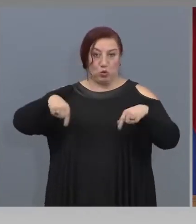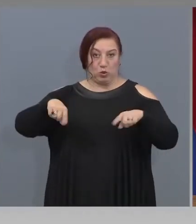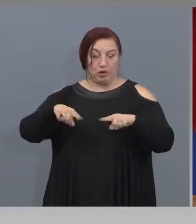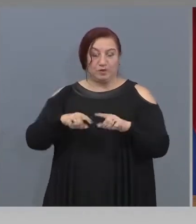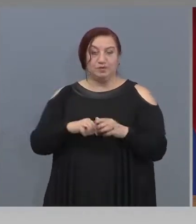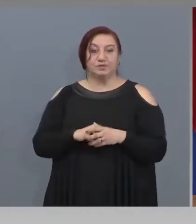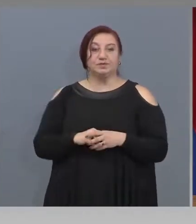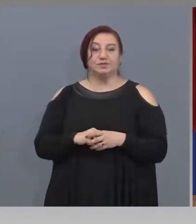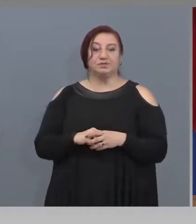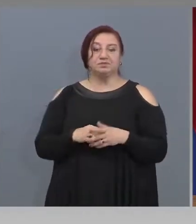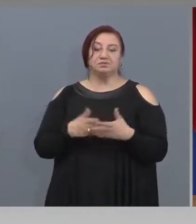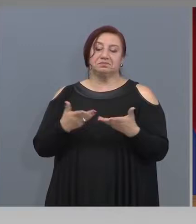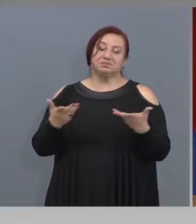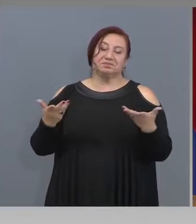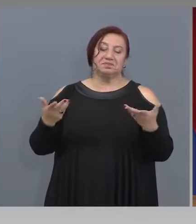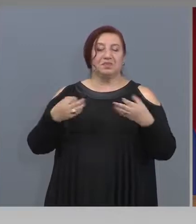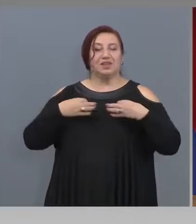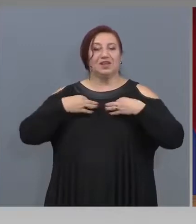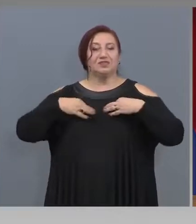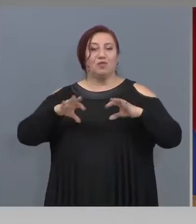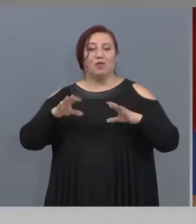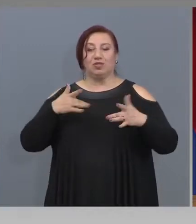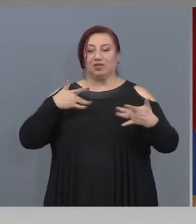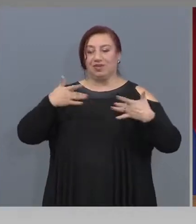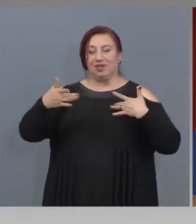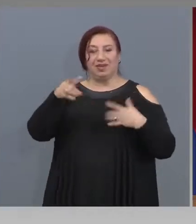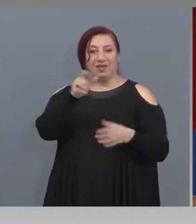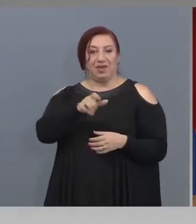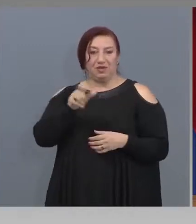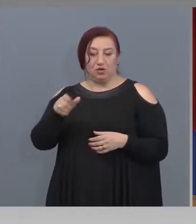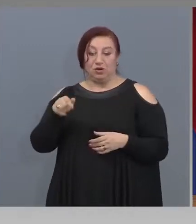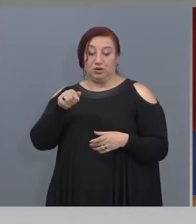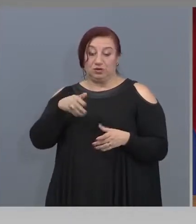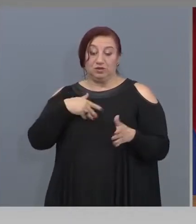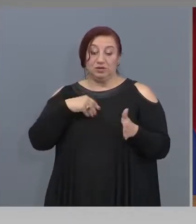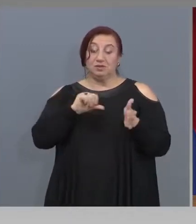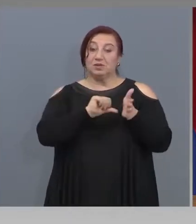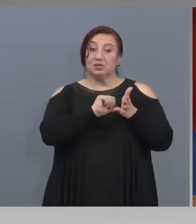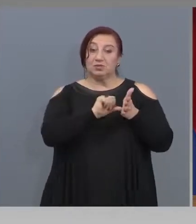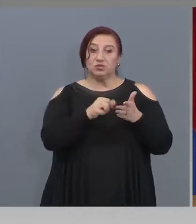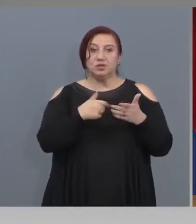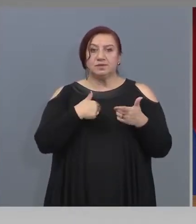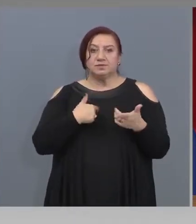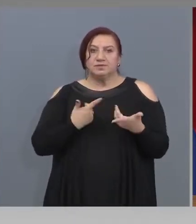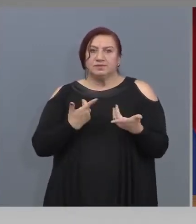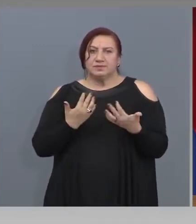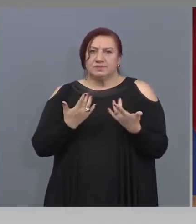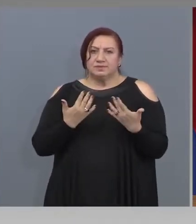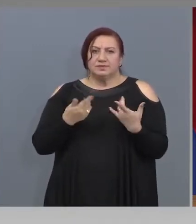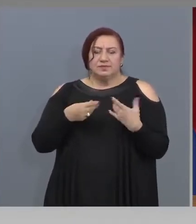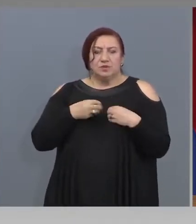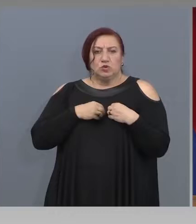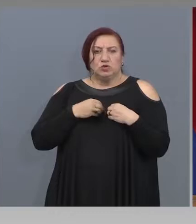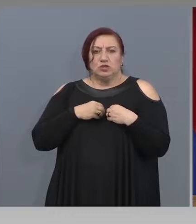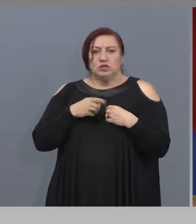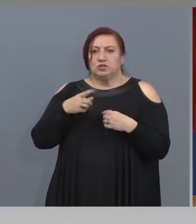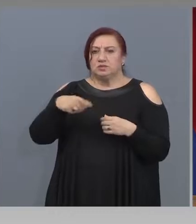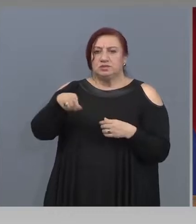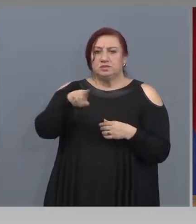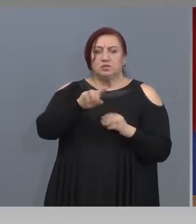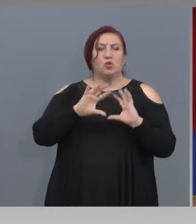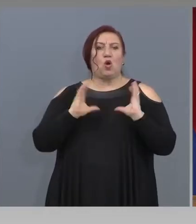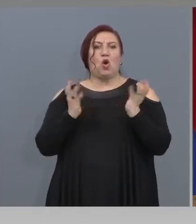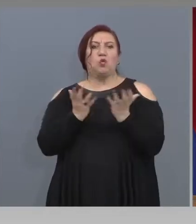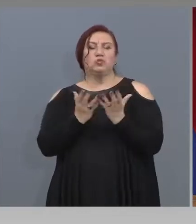Свободни артисти. Тук искам да подчертая, защото имам усещане, че има някакво неразбиране в